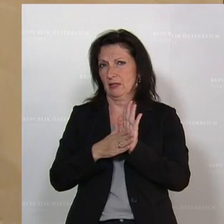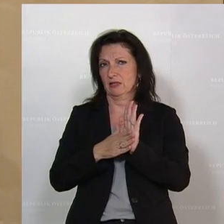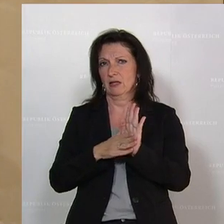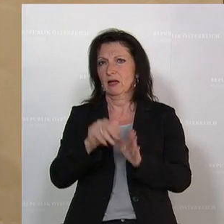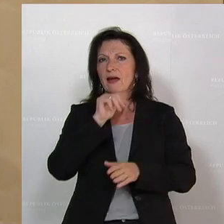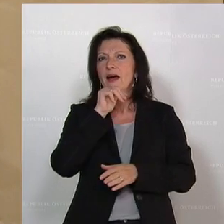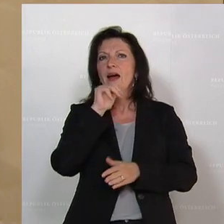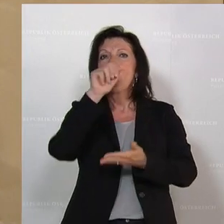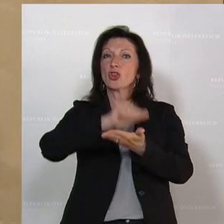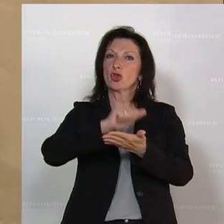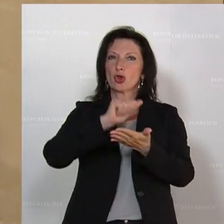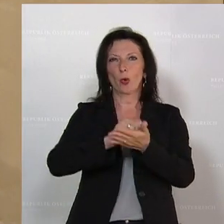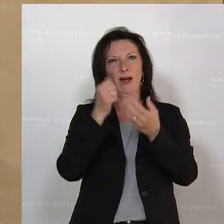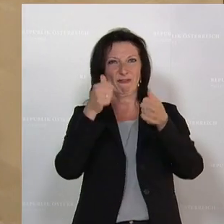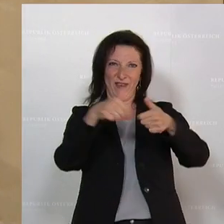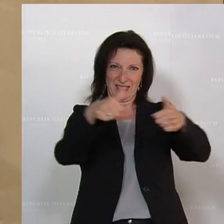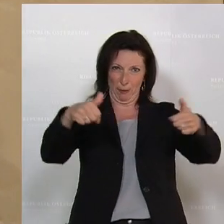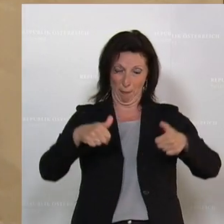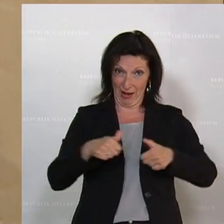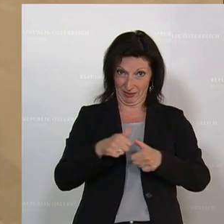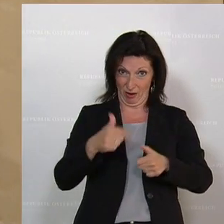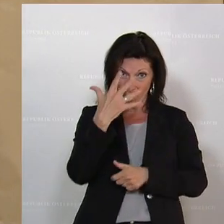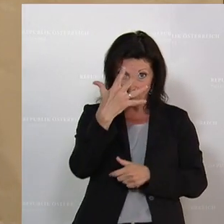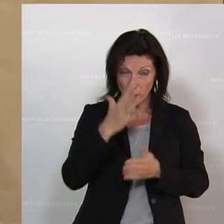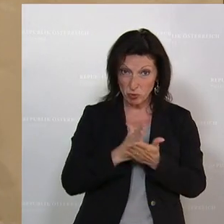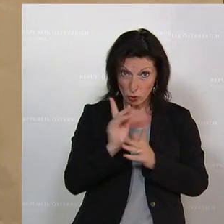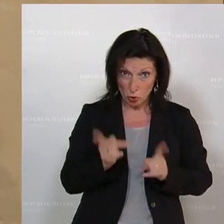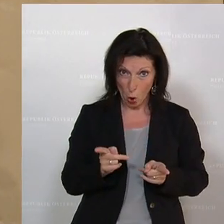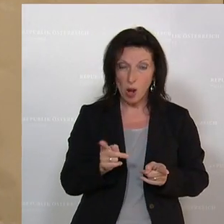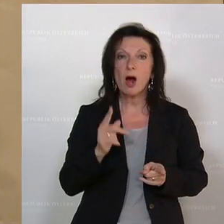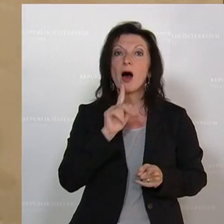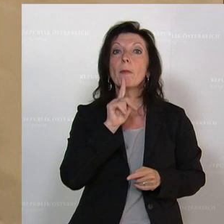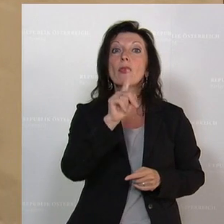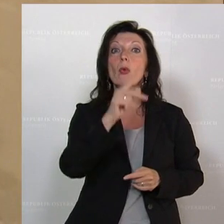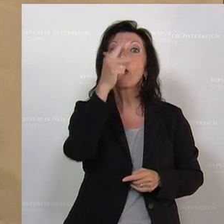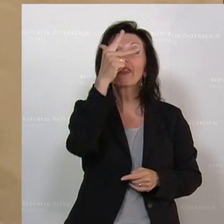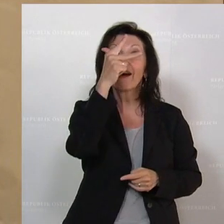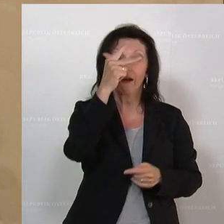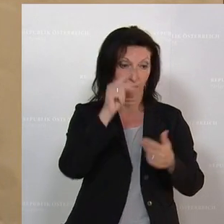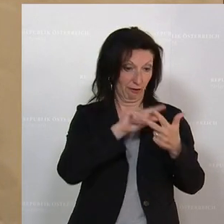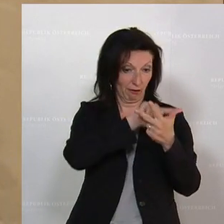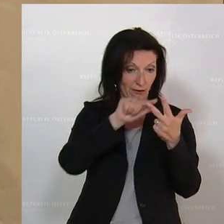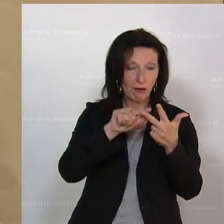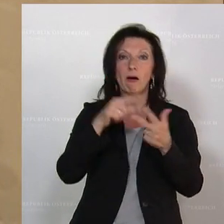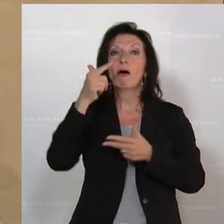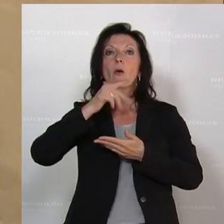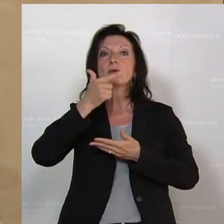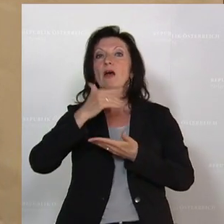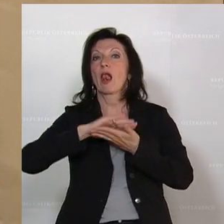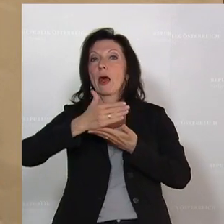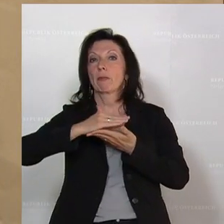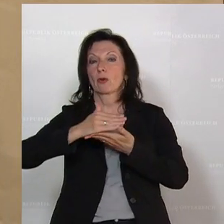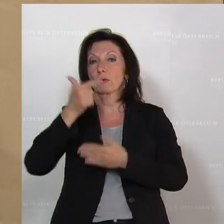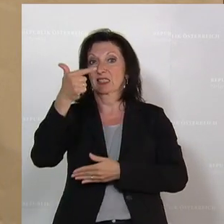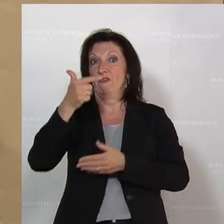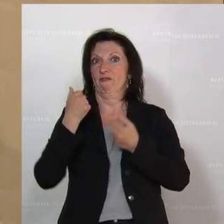Drucker-Festplatten geschreddert wurden, sondern nur drei und zwei Laptop-Festplatten. Zwei Laptop-Festplatten